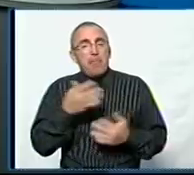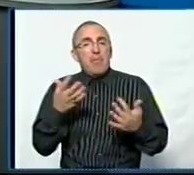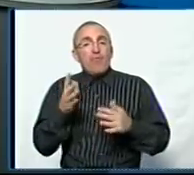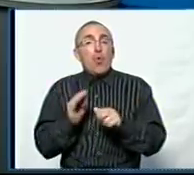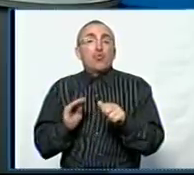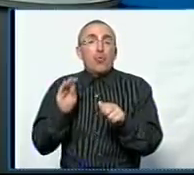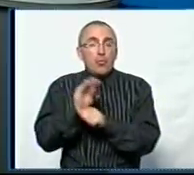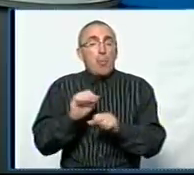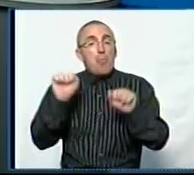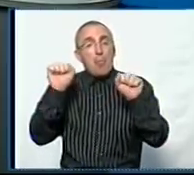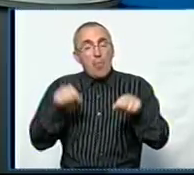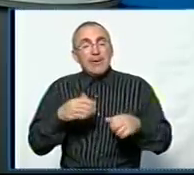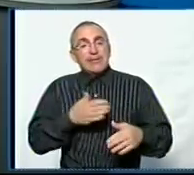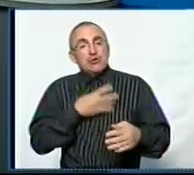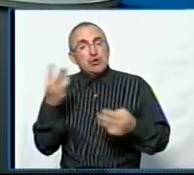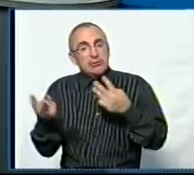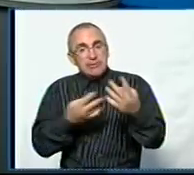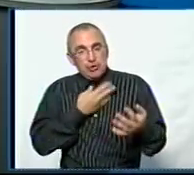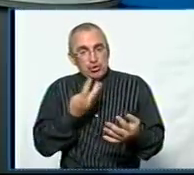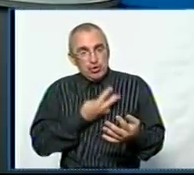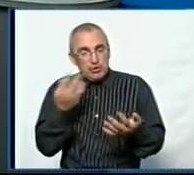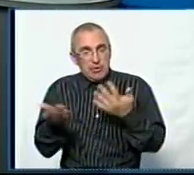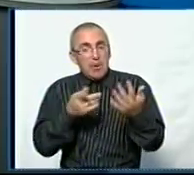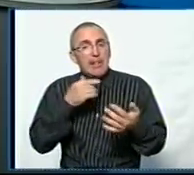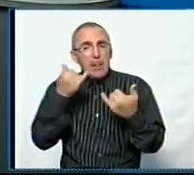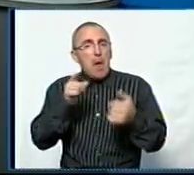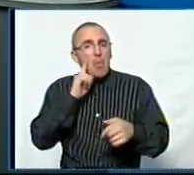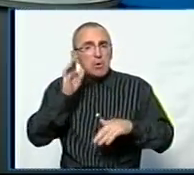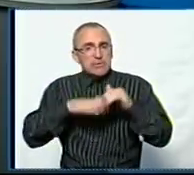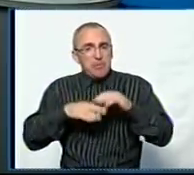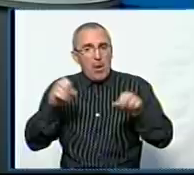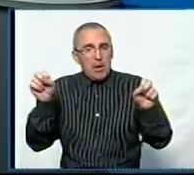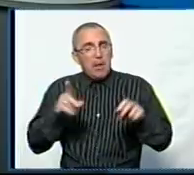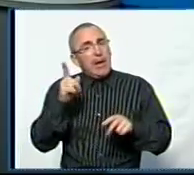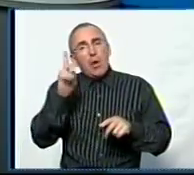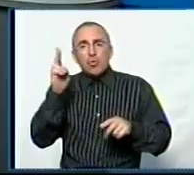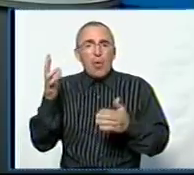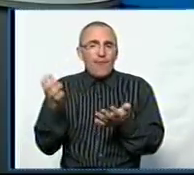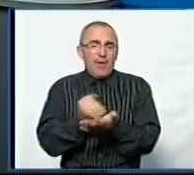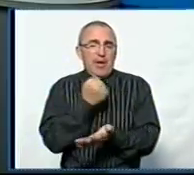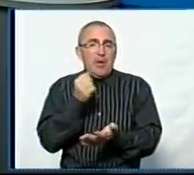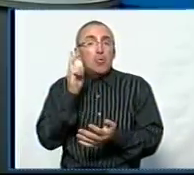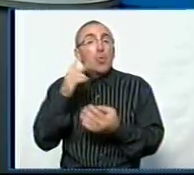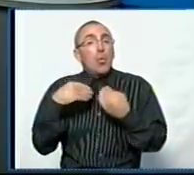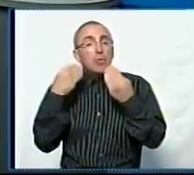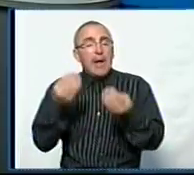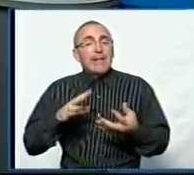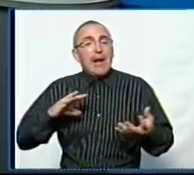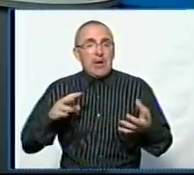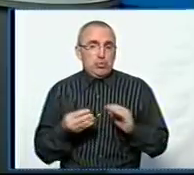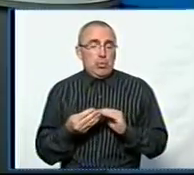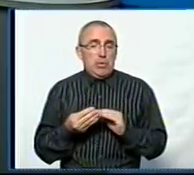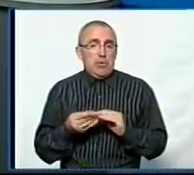додатковою можливістю стимулювання наших вчителів. Для спеціалістів? Чи для тих, хто виграє цей премії? тих, хто дає результат.